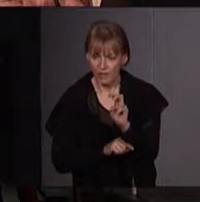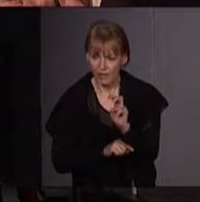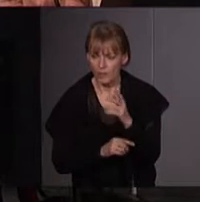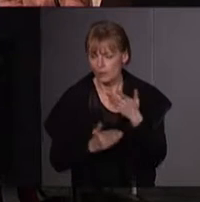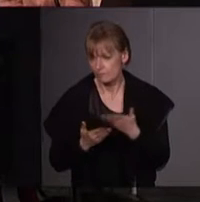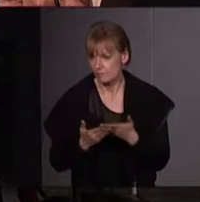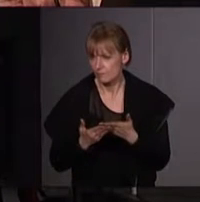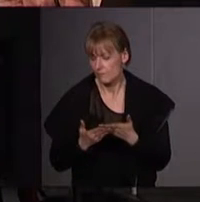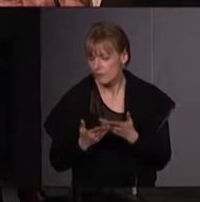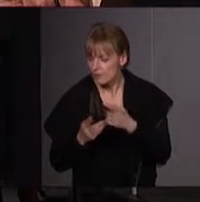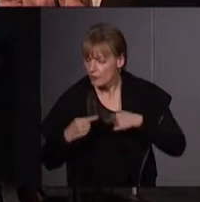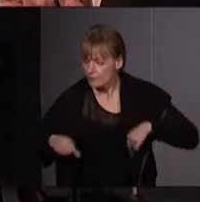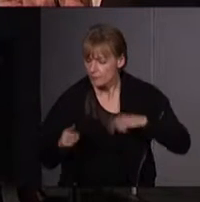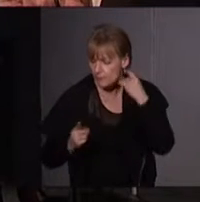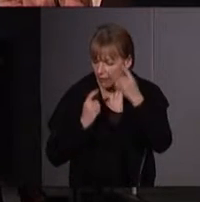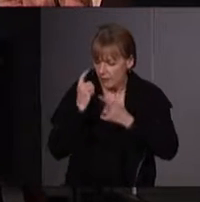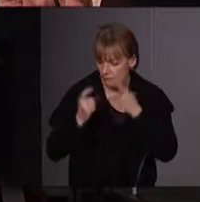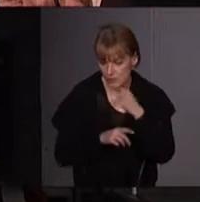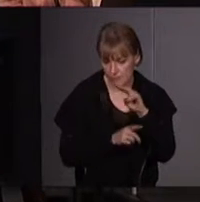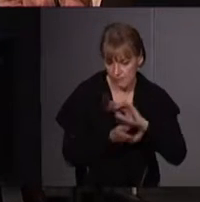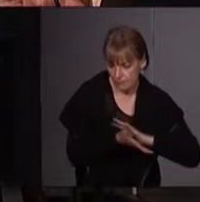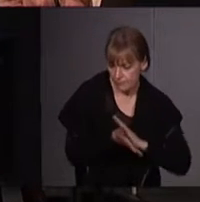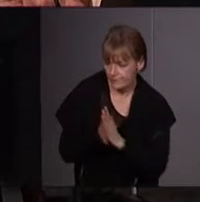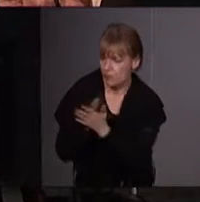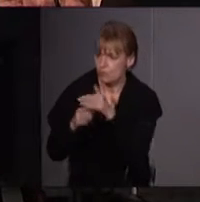rentrer dans la réflexion sur la politisation de l'écologie,